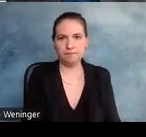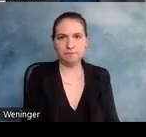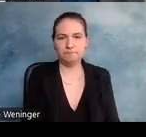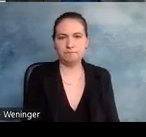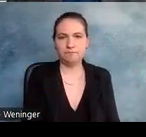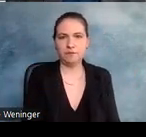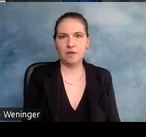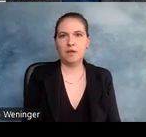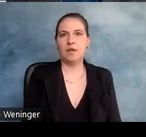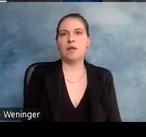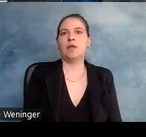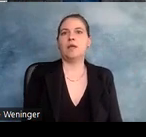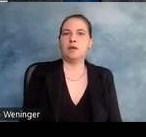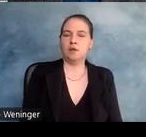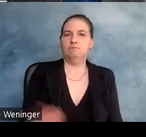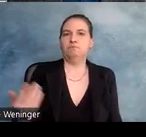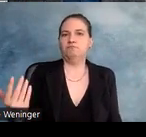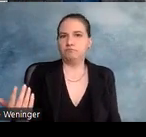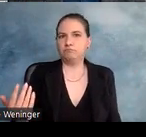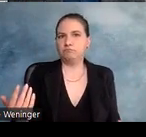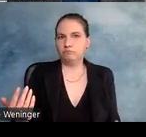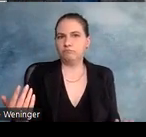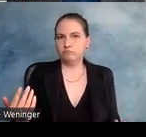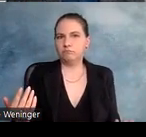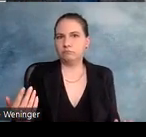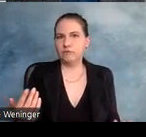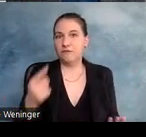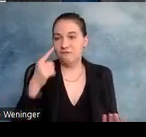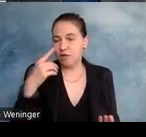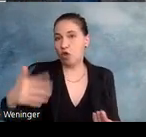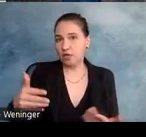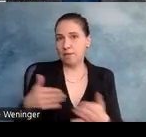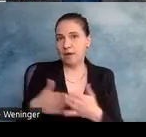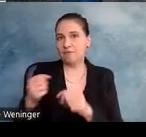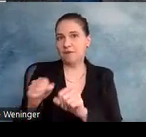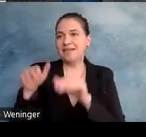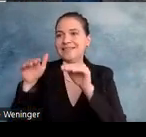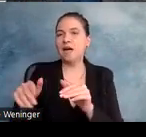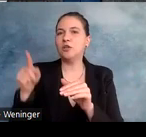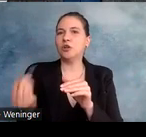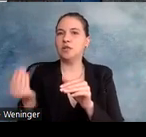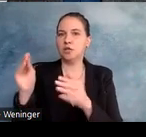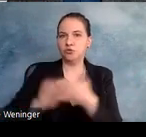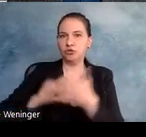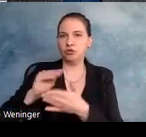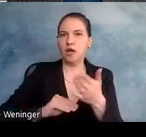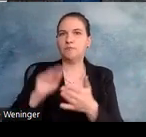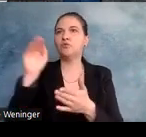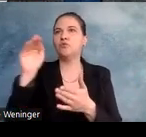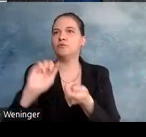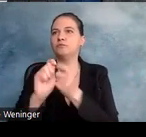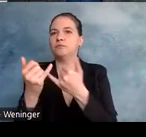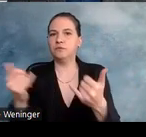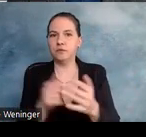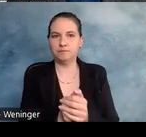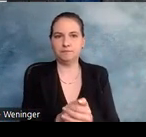Betonung liegt auf noch, weil man sollte dann auch immer angeben, was man gedenkt, um die barrierefrei zu machen. Dann haben wir neu dabei Hinweise zur